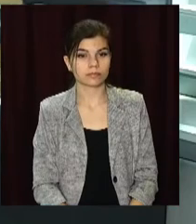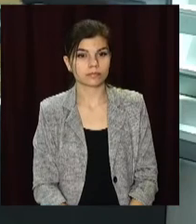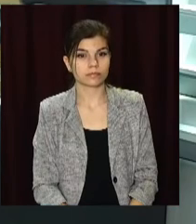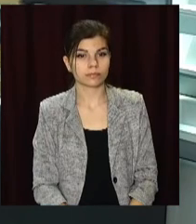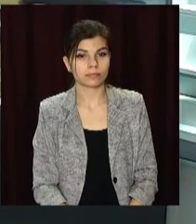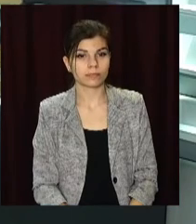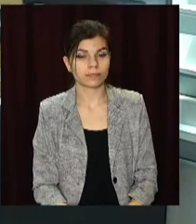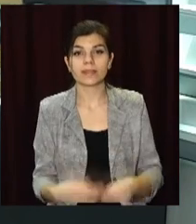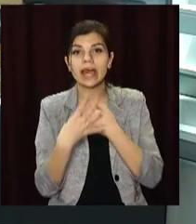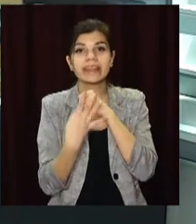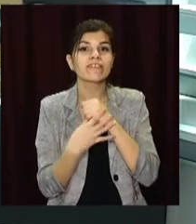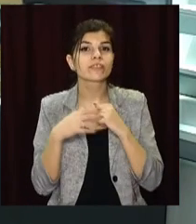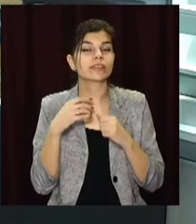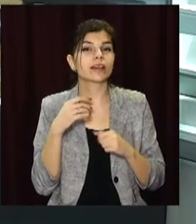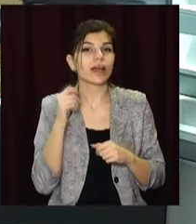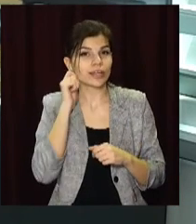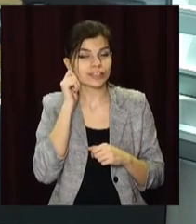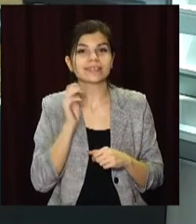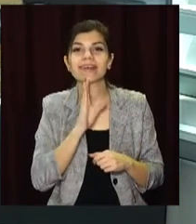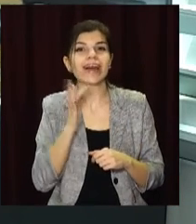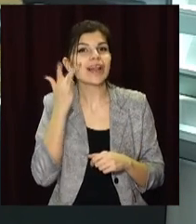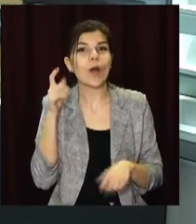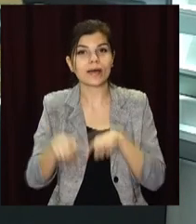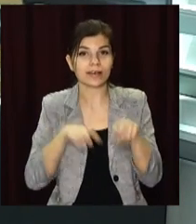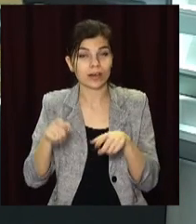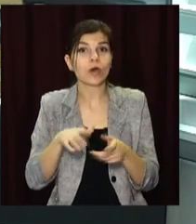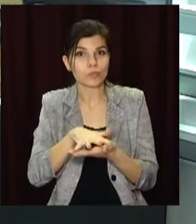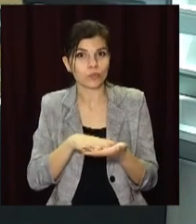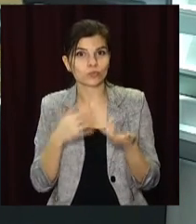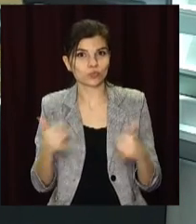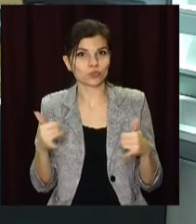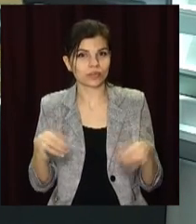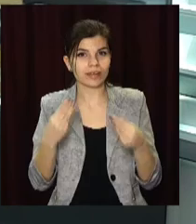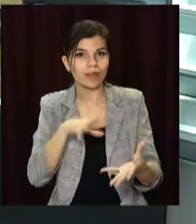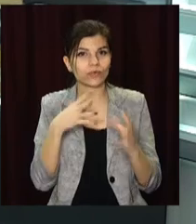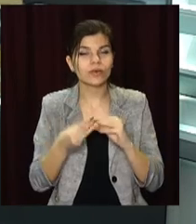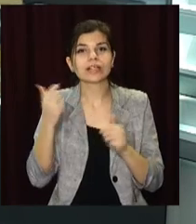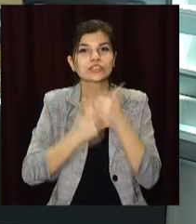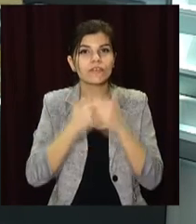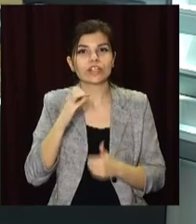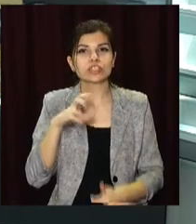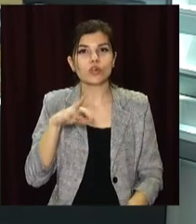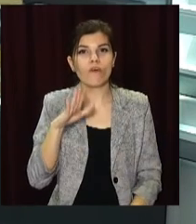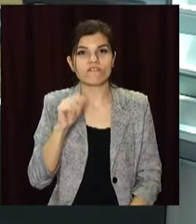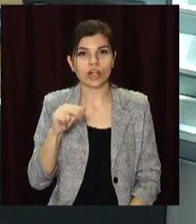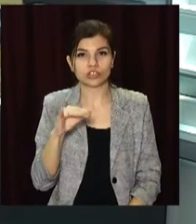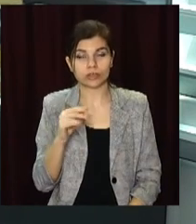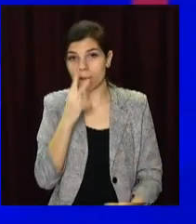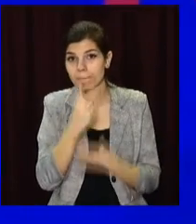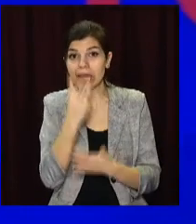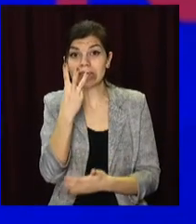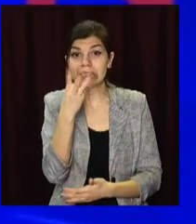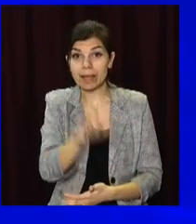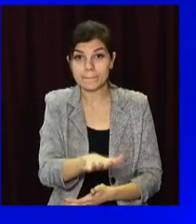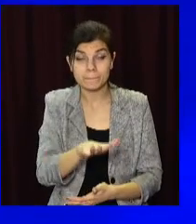19-річна дніпровська легкоатлетка продовжує дивувати. На змаганнях у Словаччині Ярослава Магучих показала третій результат